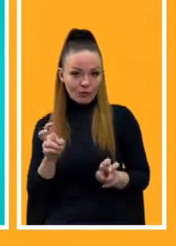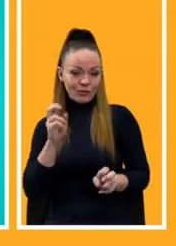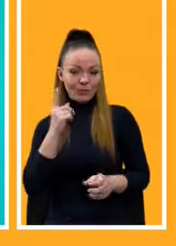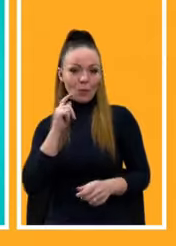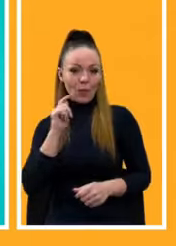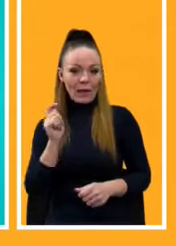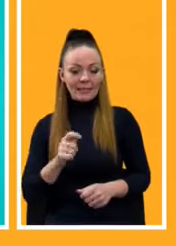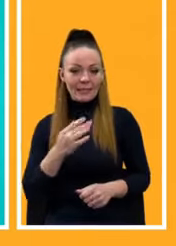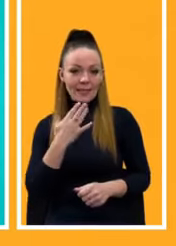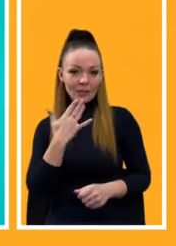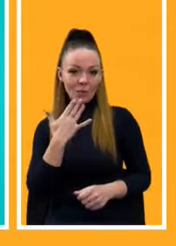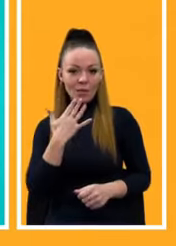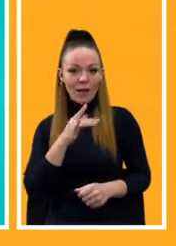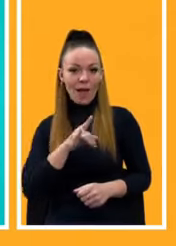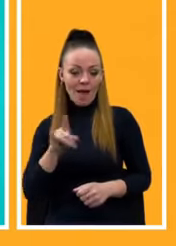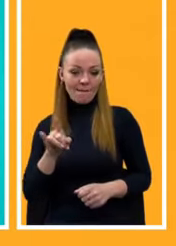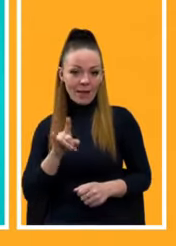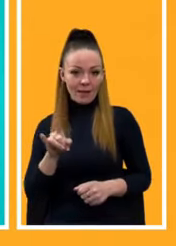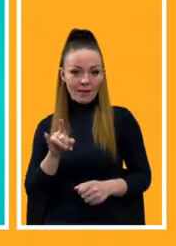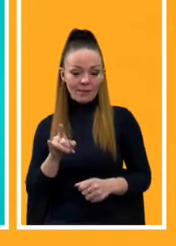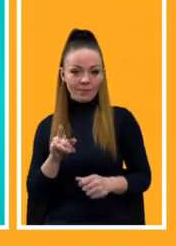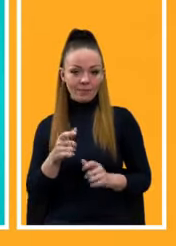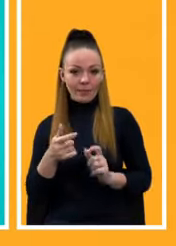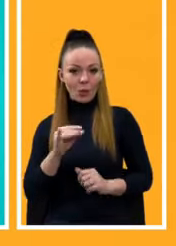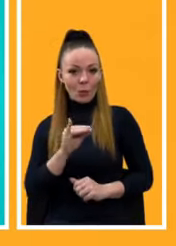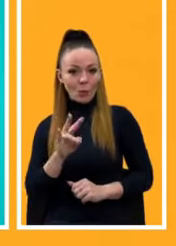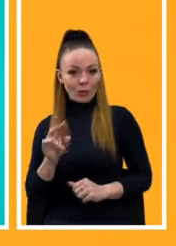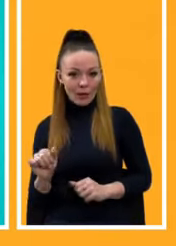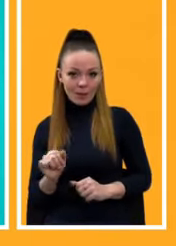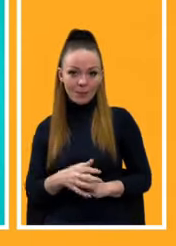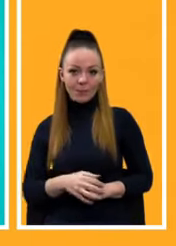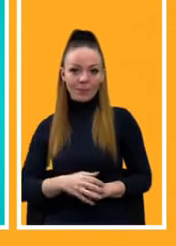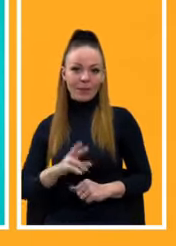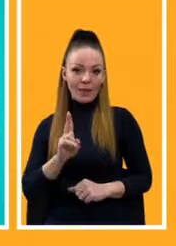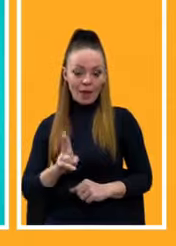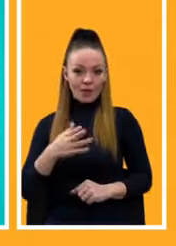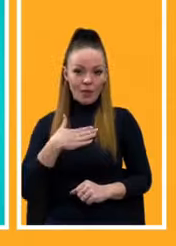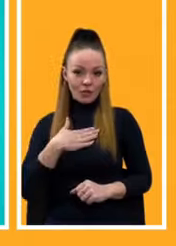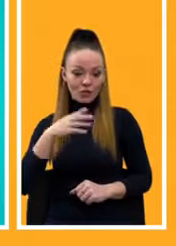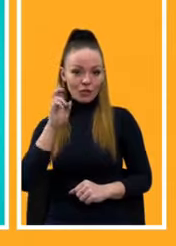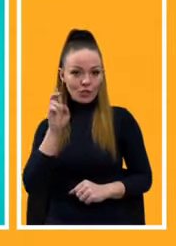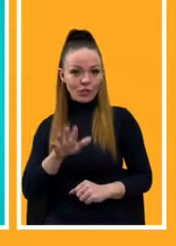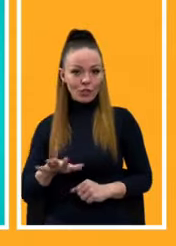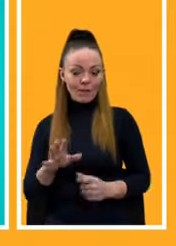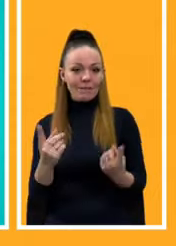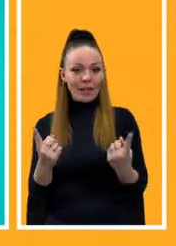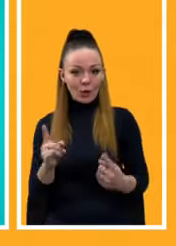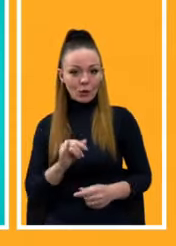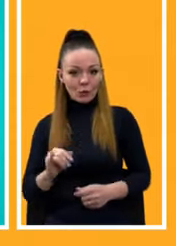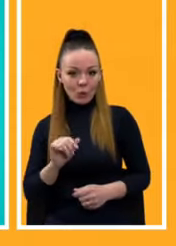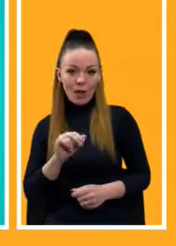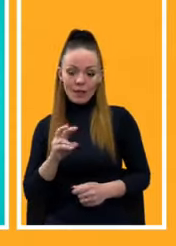національні авіалінії». Юна, як наша держава з великою історією, але завжди